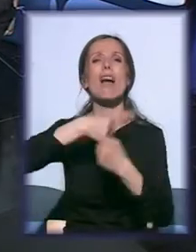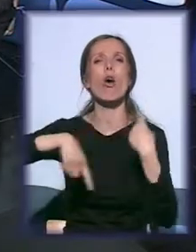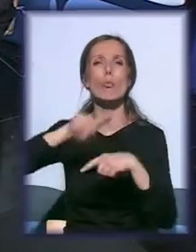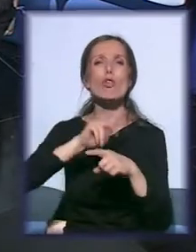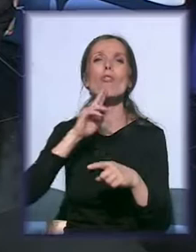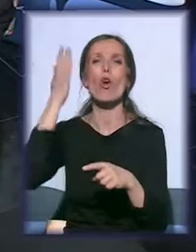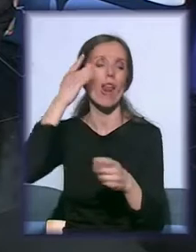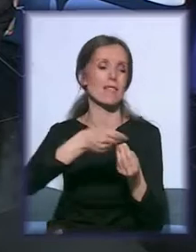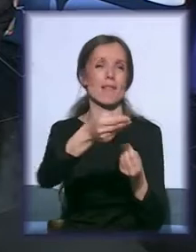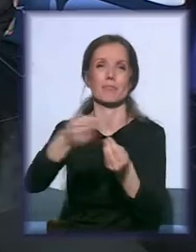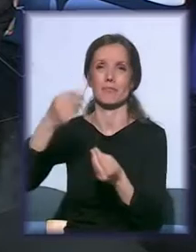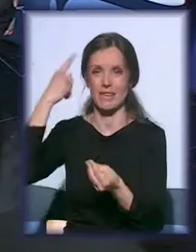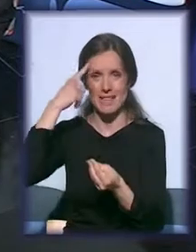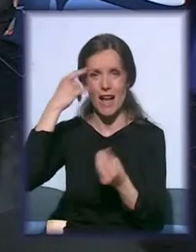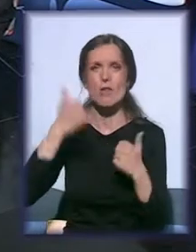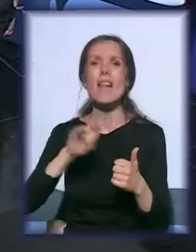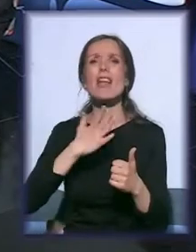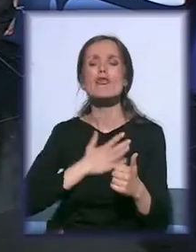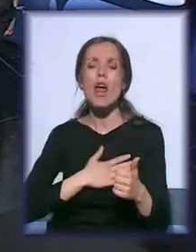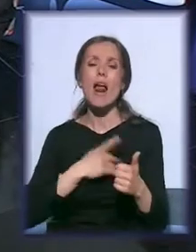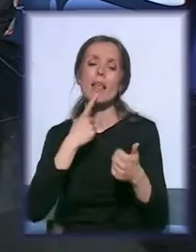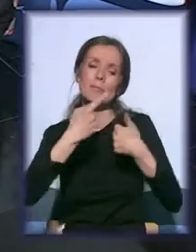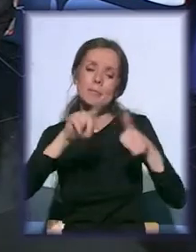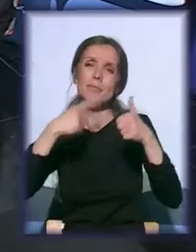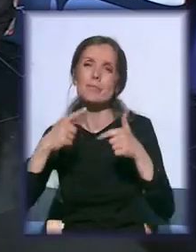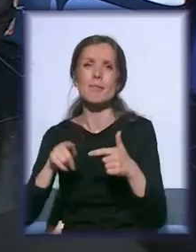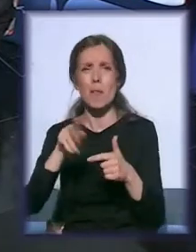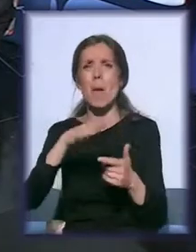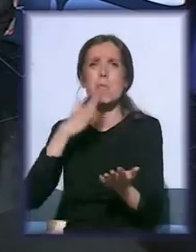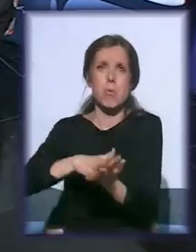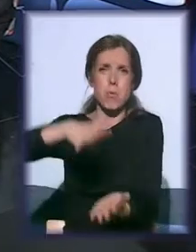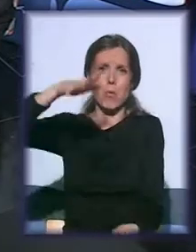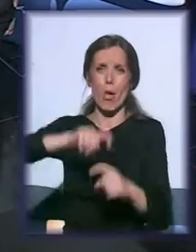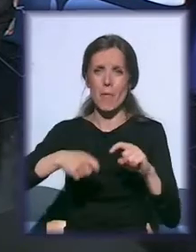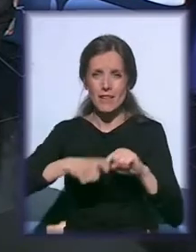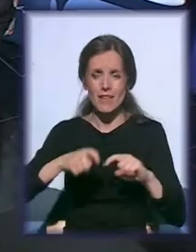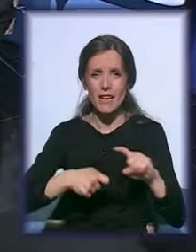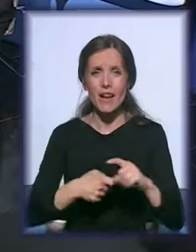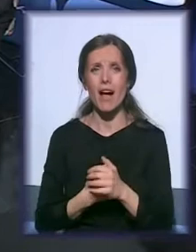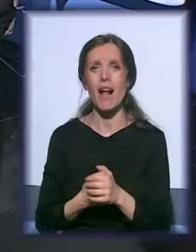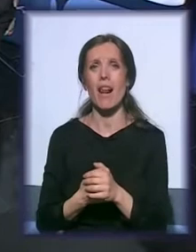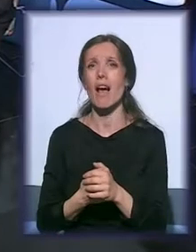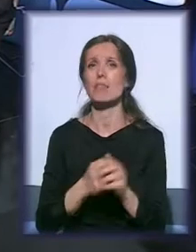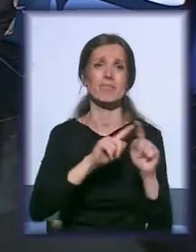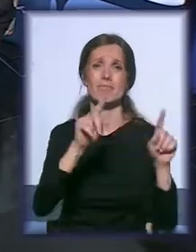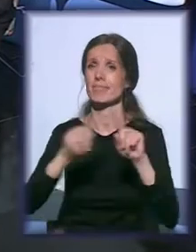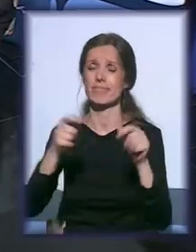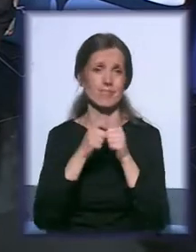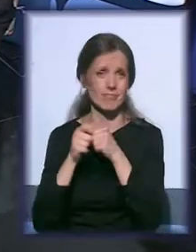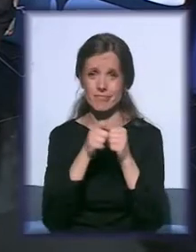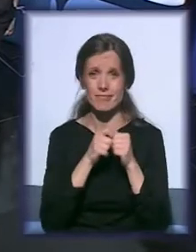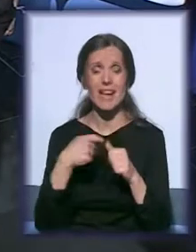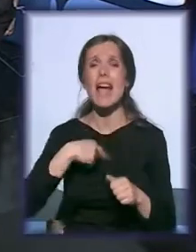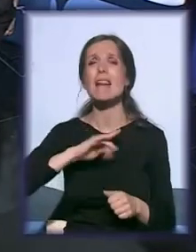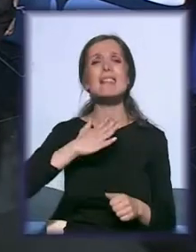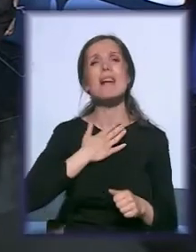A sada ne bih prosto izdvajala, tu je puno materijala. Puno, puno materijala svih organizacija. Ja nisam tela